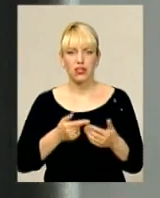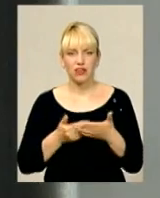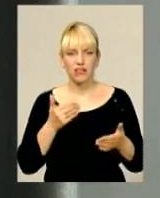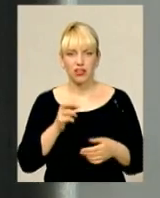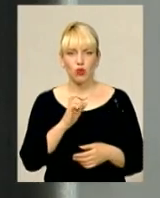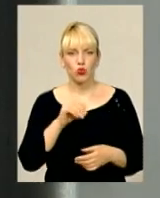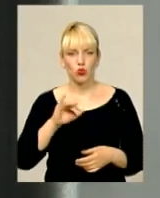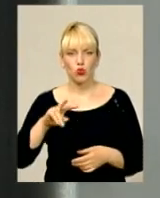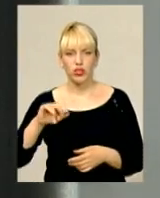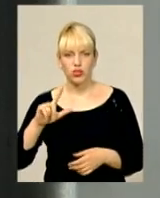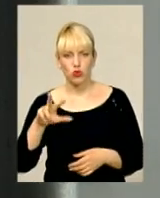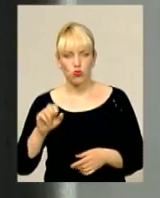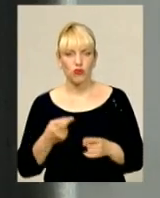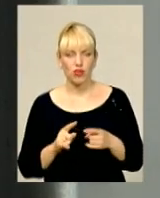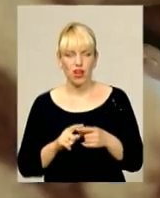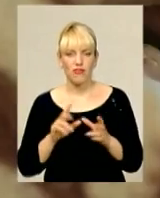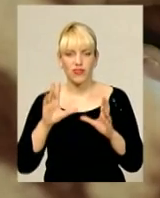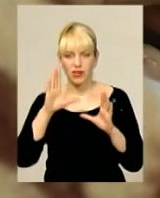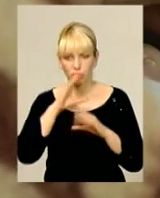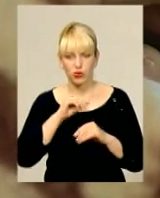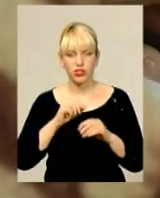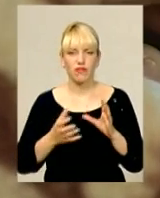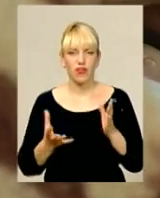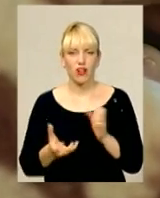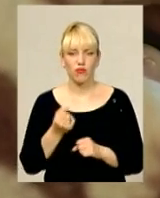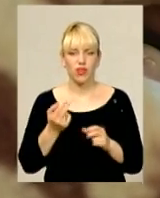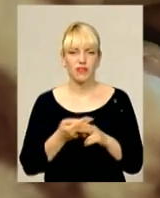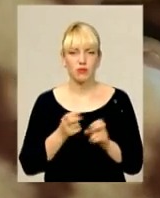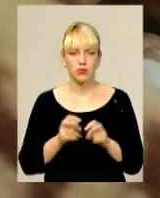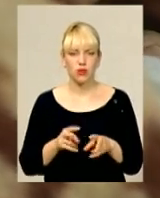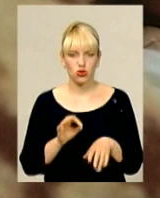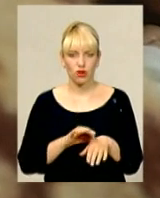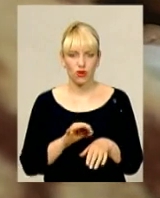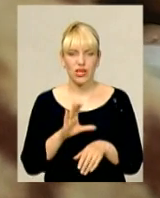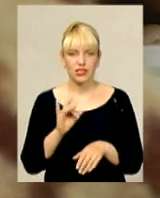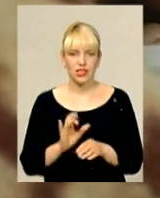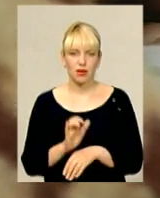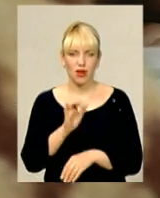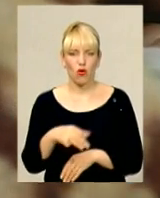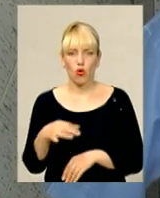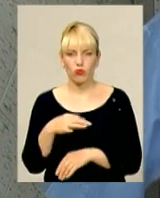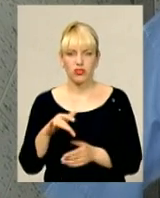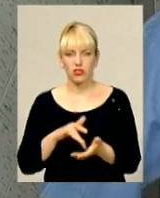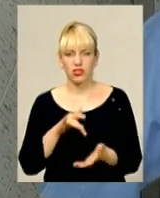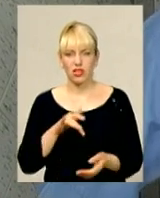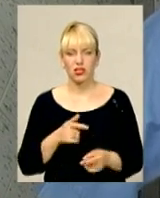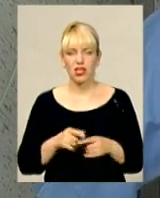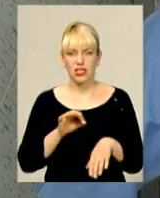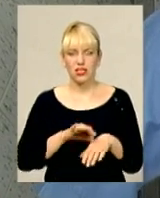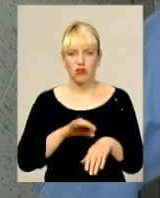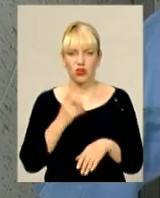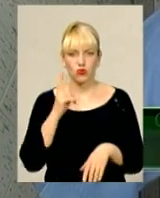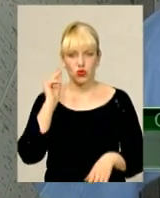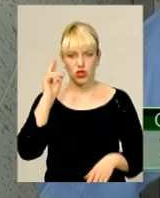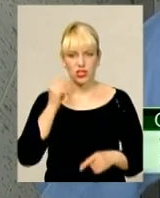Вона, до слова, єдиний засіб, здатний врятувати від небезпечної хвороби. Тож Сергія направили до обласного центру. Захворів він 2-го